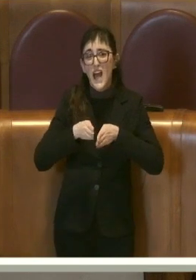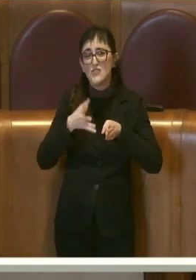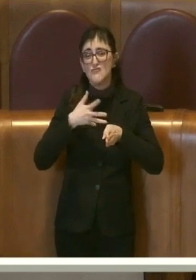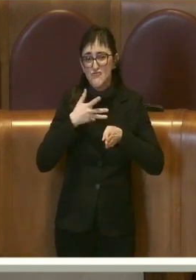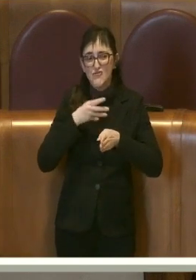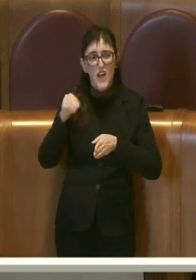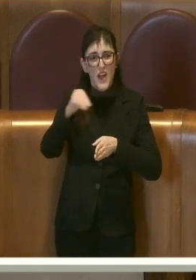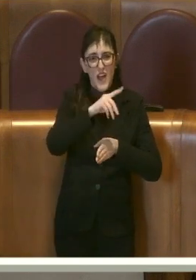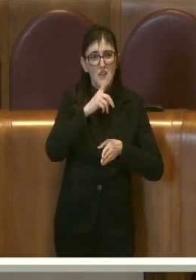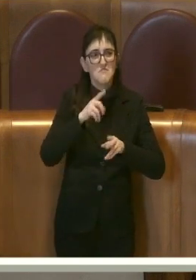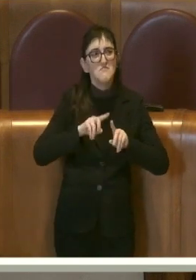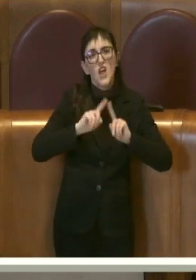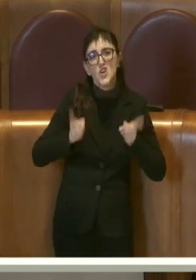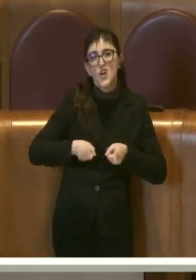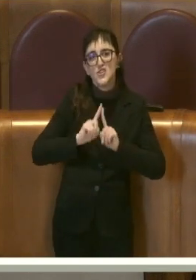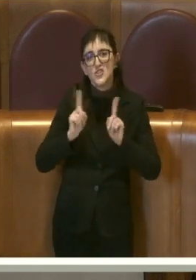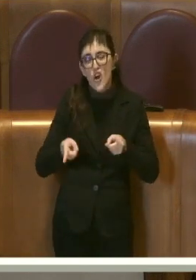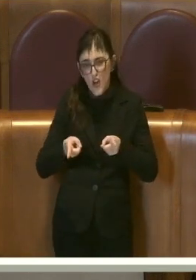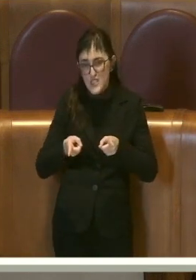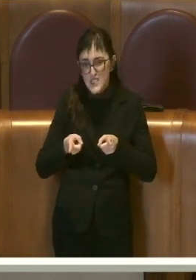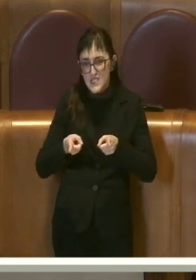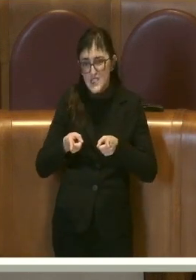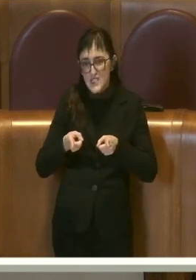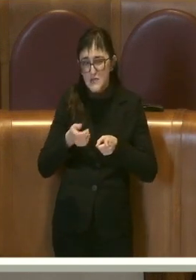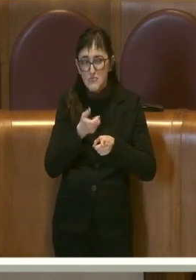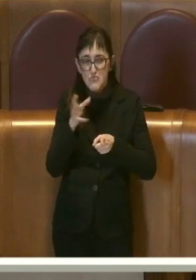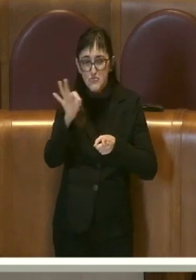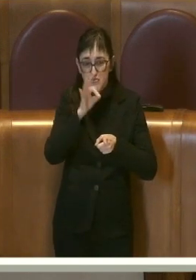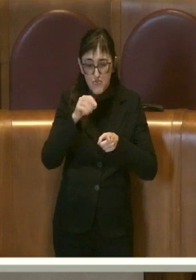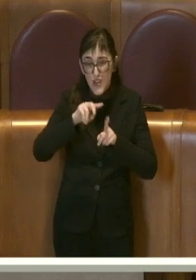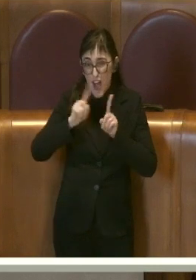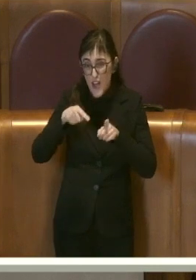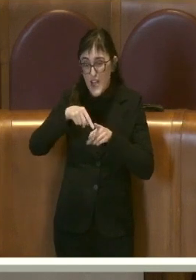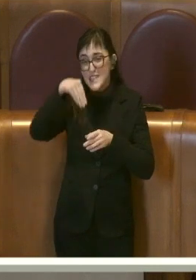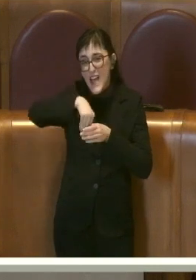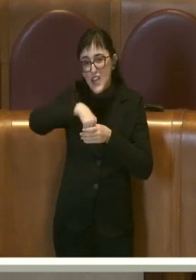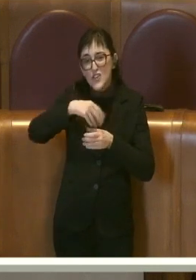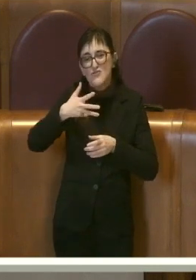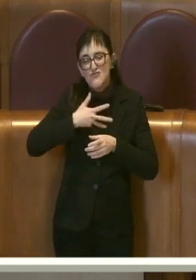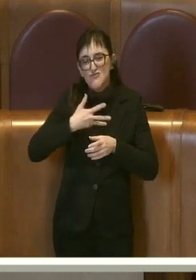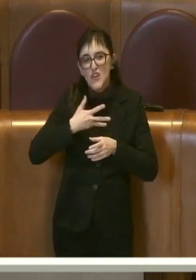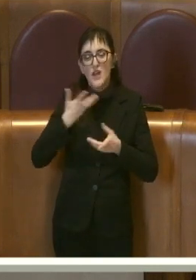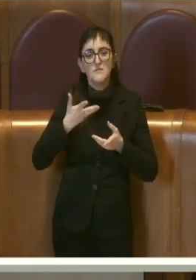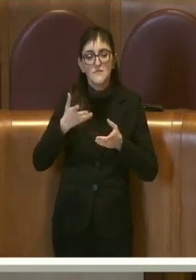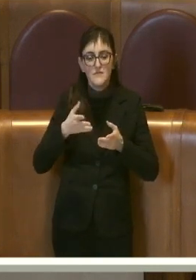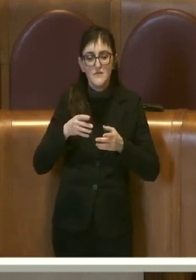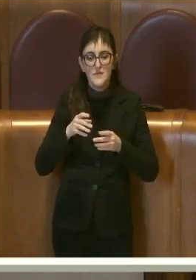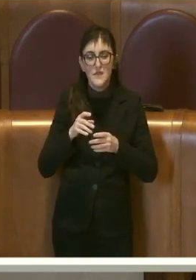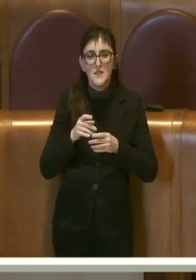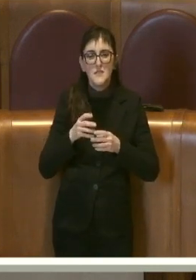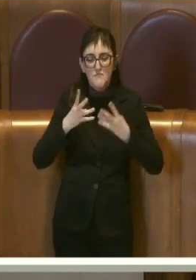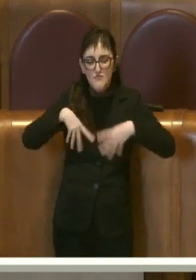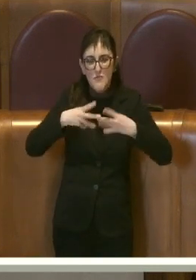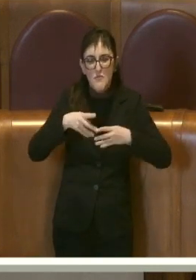commerciali che hanno al loro interno luoghi e macchine, macchinette